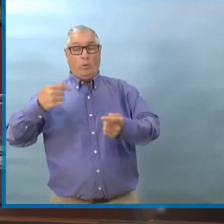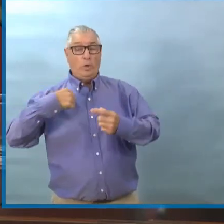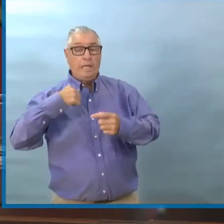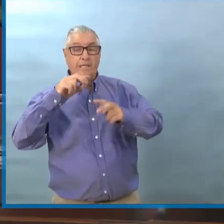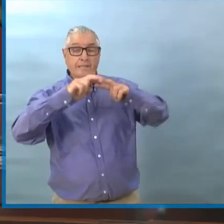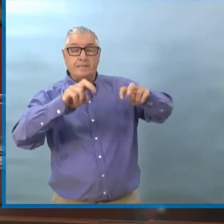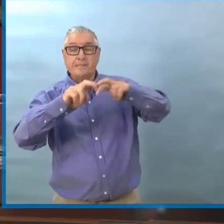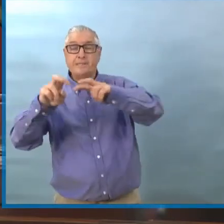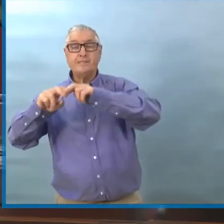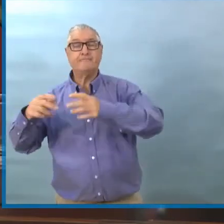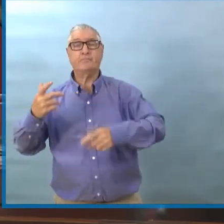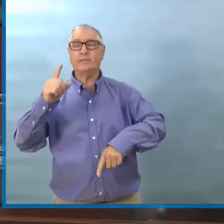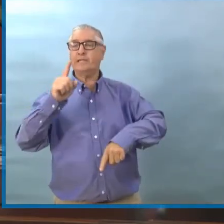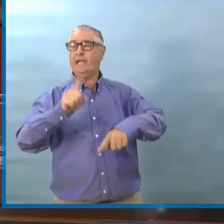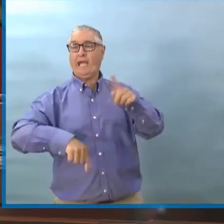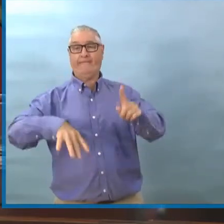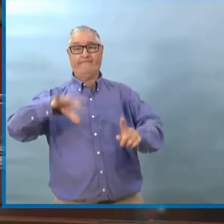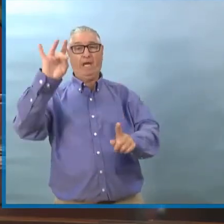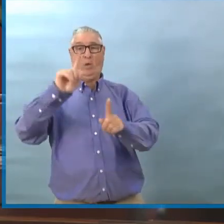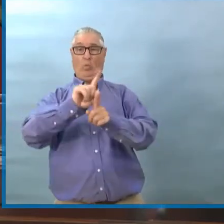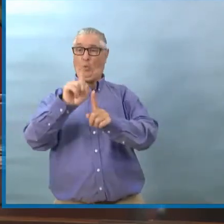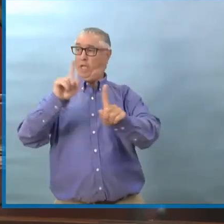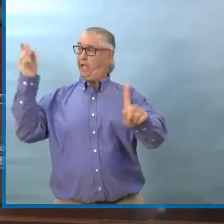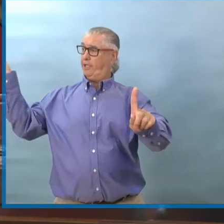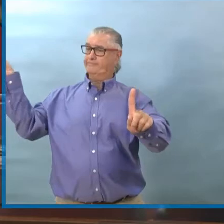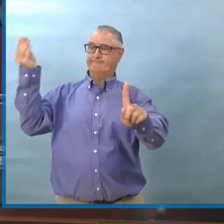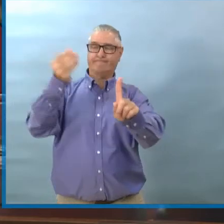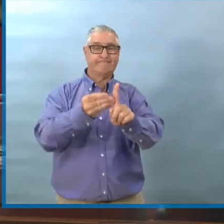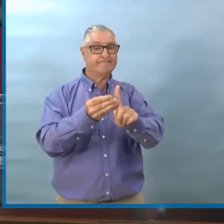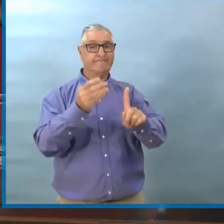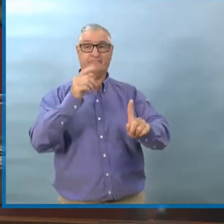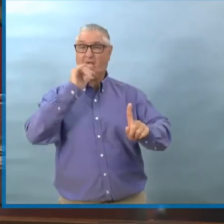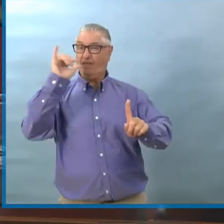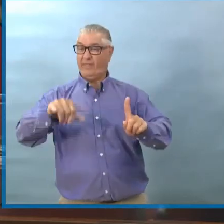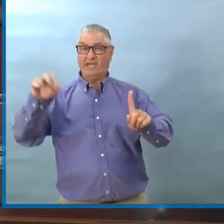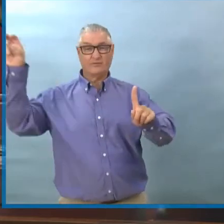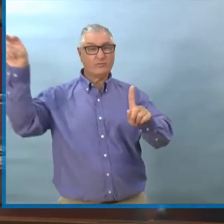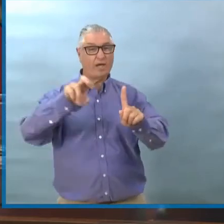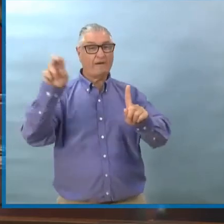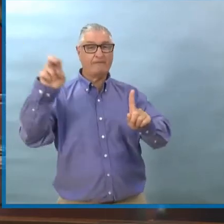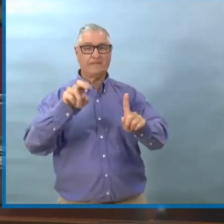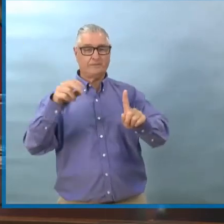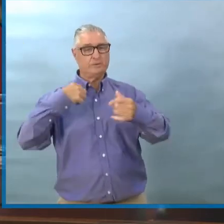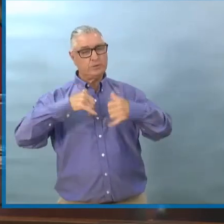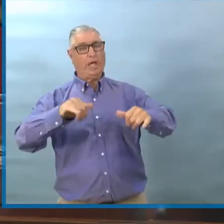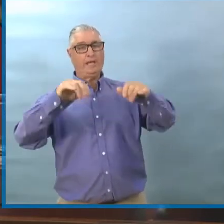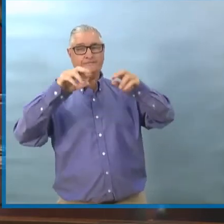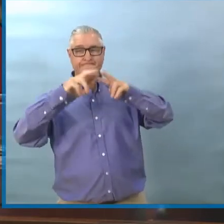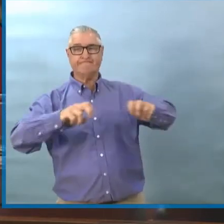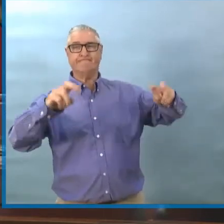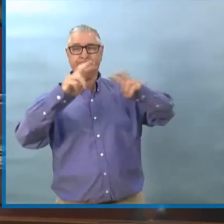un cas connu où on ne pas le lier directement au voyage. Donc c'est quelque chose qu'on va probablement classifier comme transmission